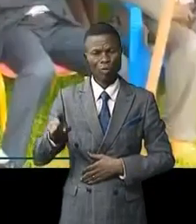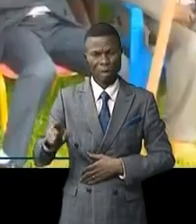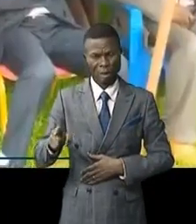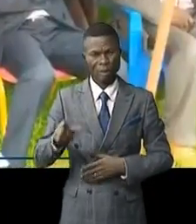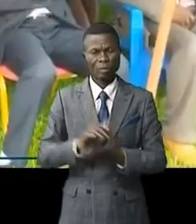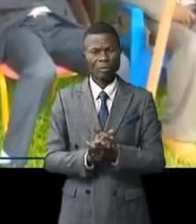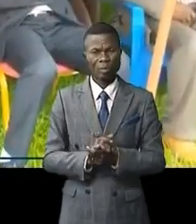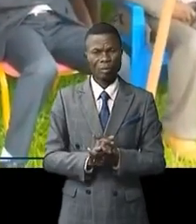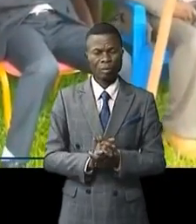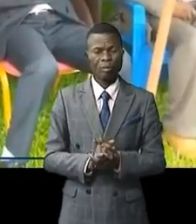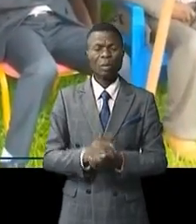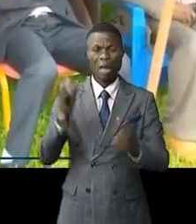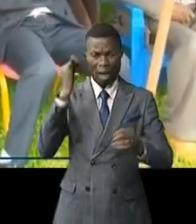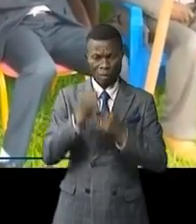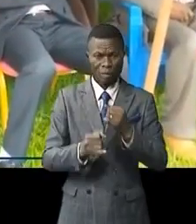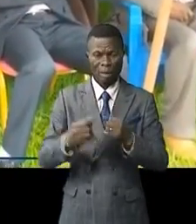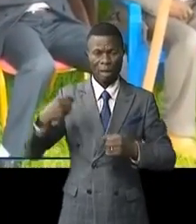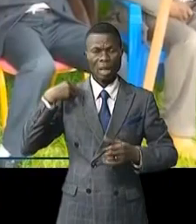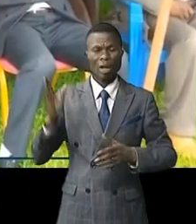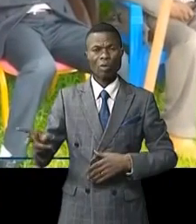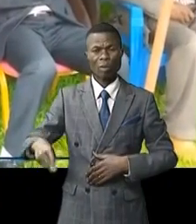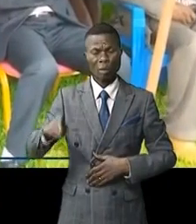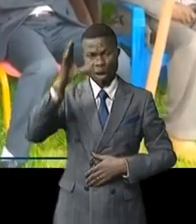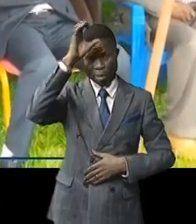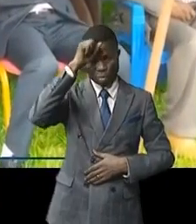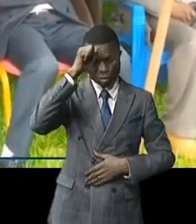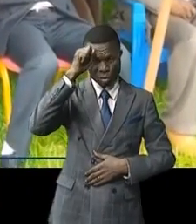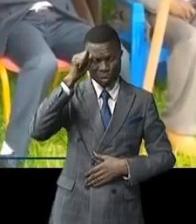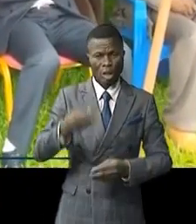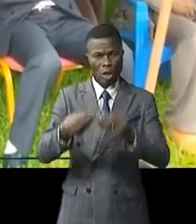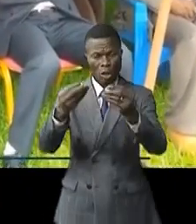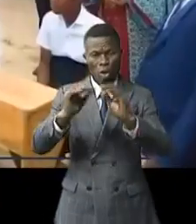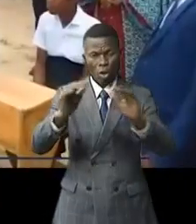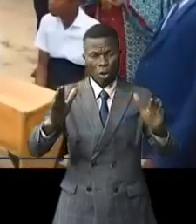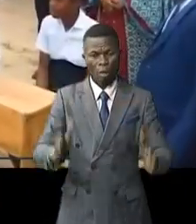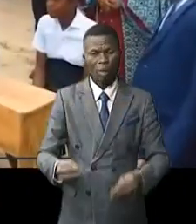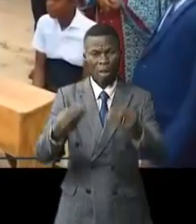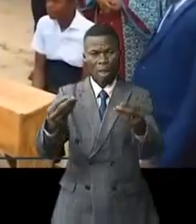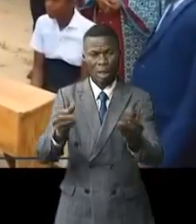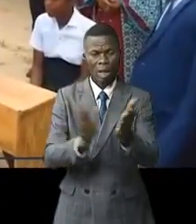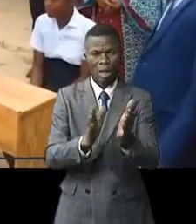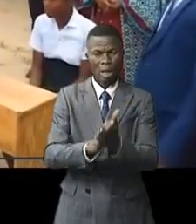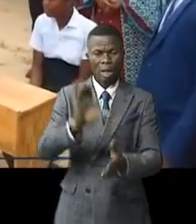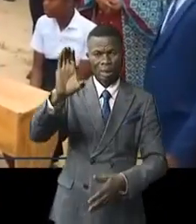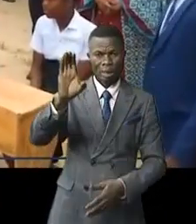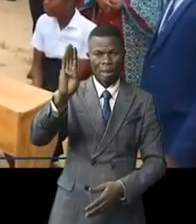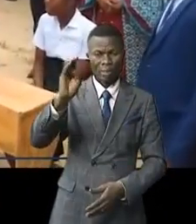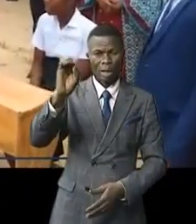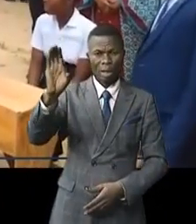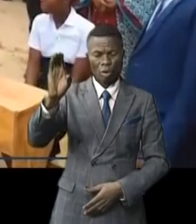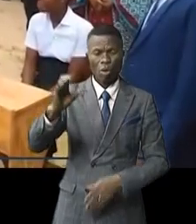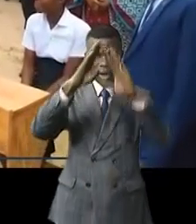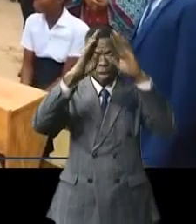-Hassang. Rappelons en dernier lieu le gouvernement provincial du Kouilou outre ses bancs a aussi doté l'Institut Cébéko Malébo de deux